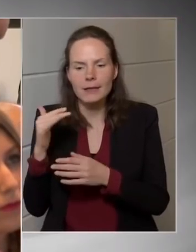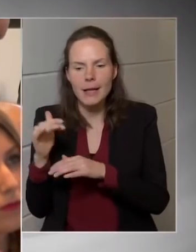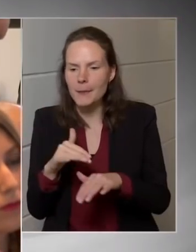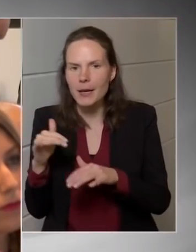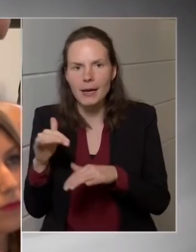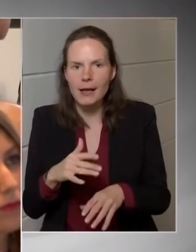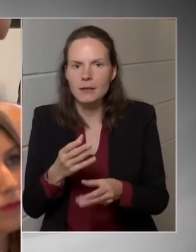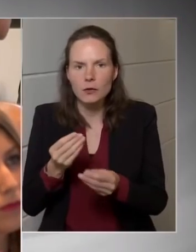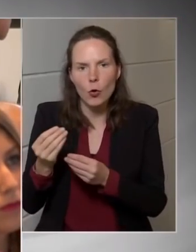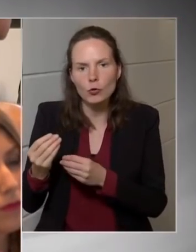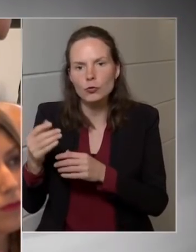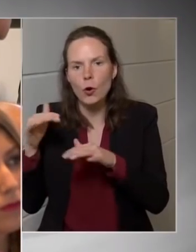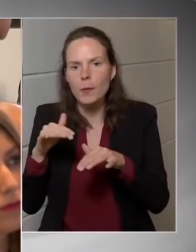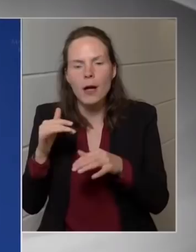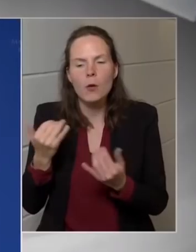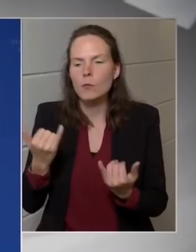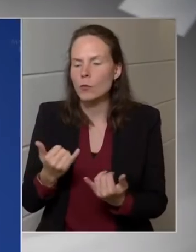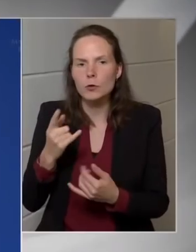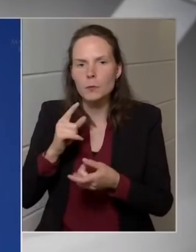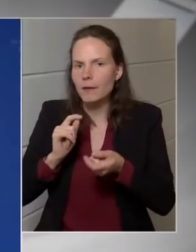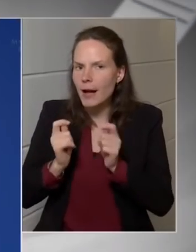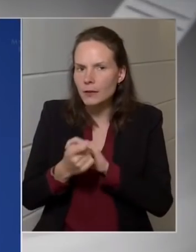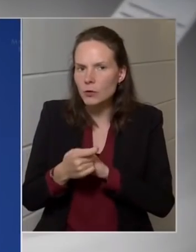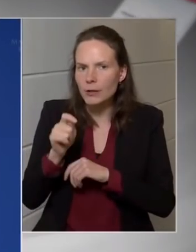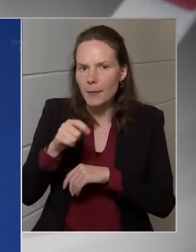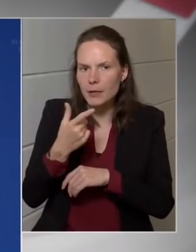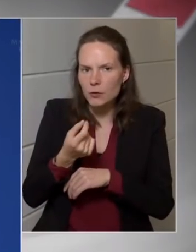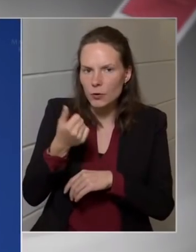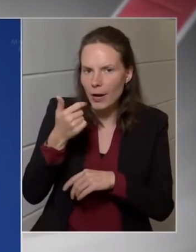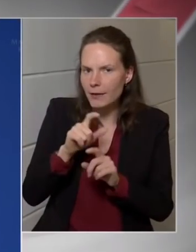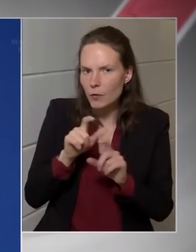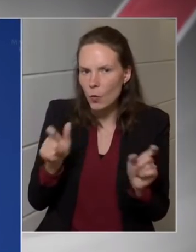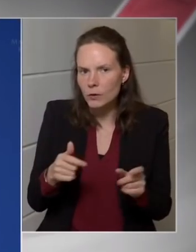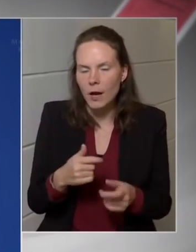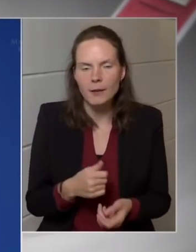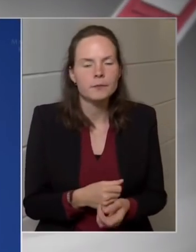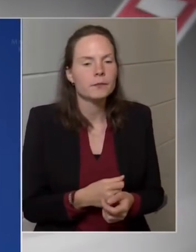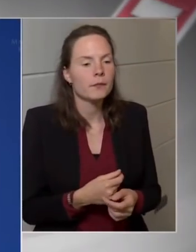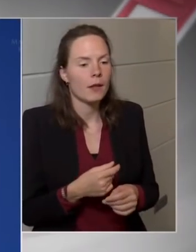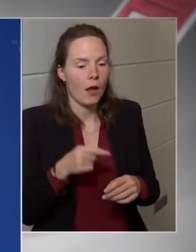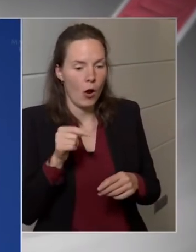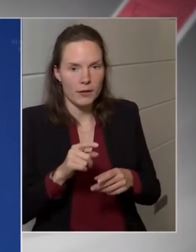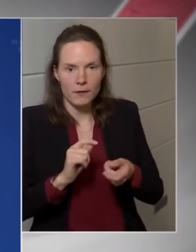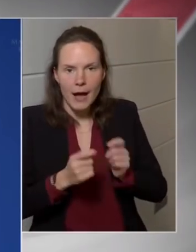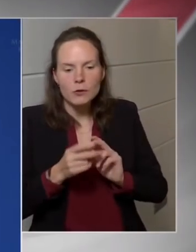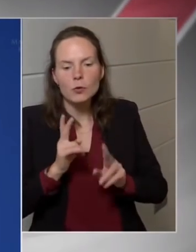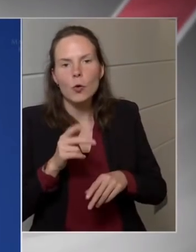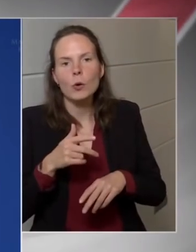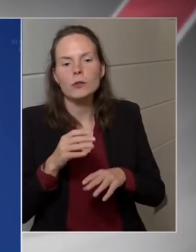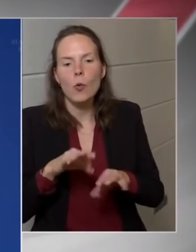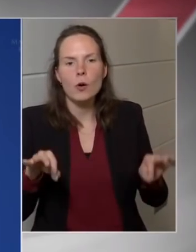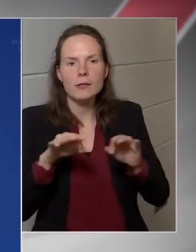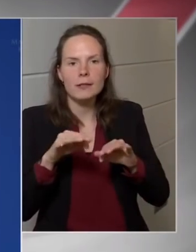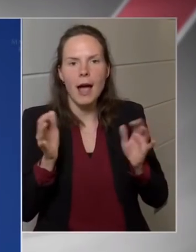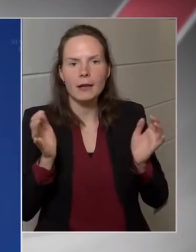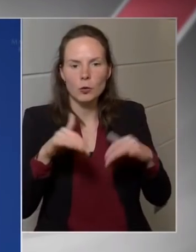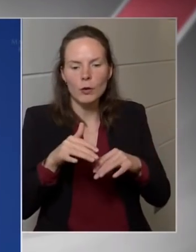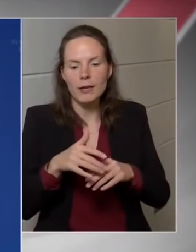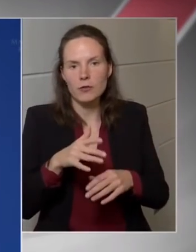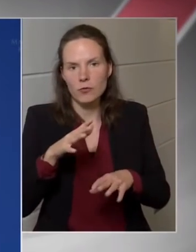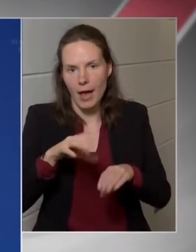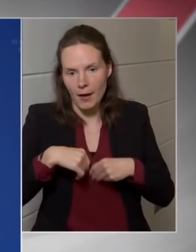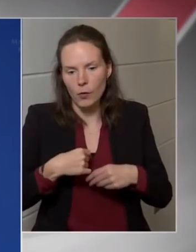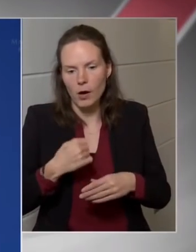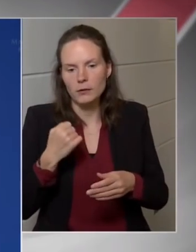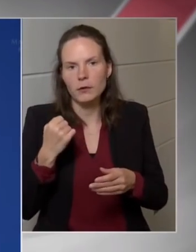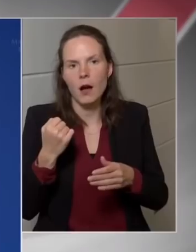nyilatkozátához képest mi változott? Hát az változott, az országgyűlés elfogadta az alaptörvénymódosítást, és miután az a reményünk nem